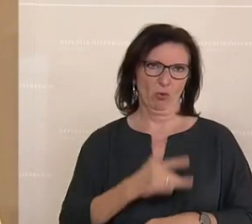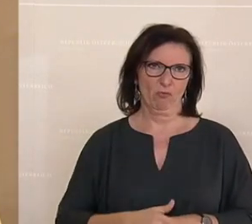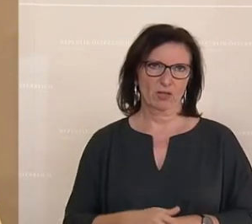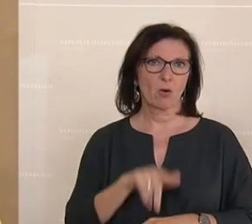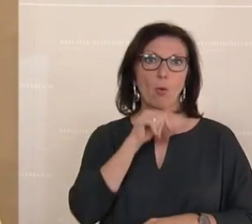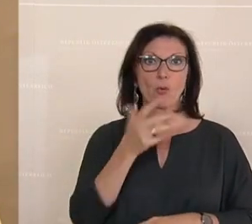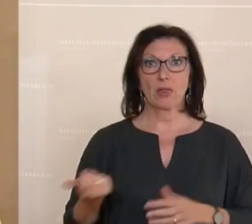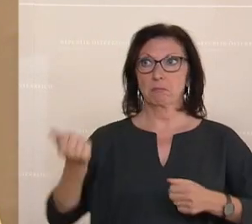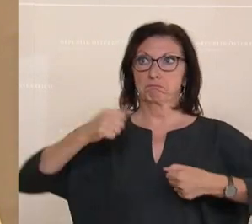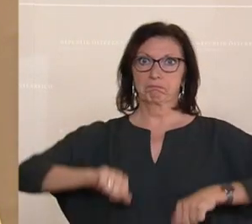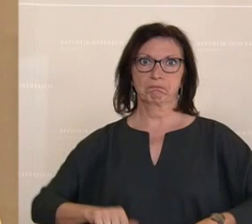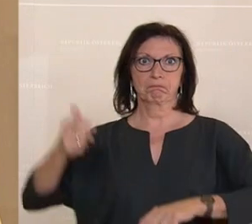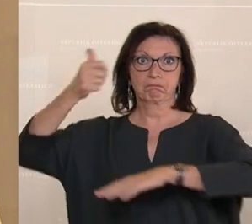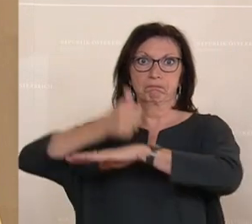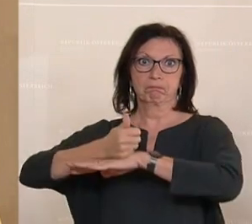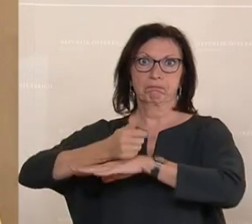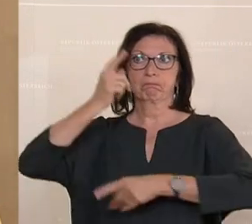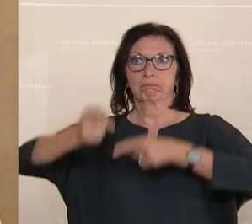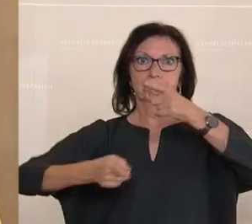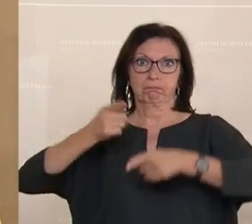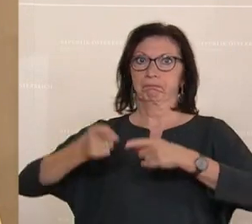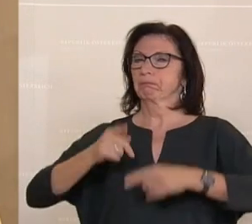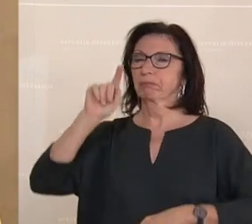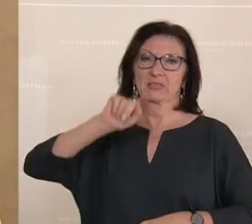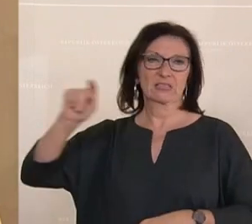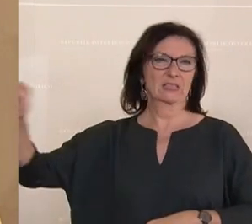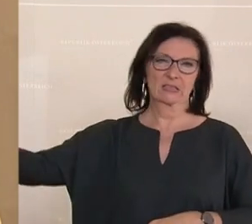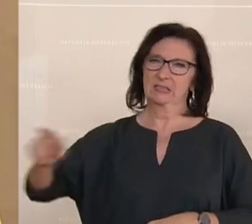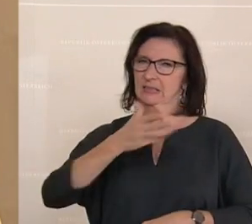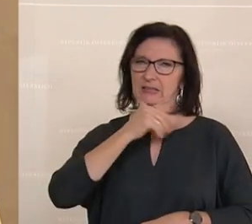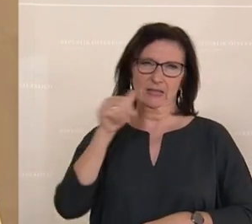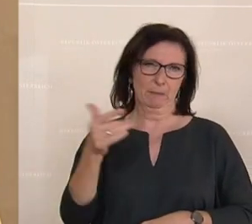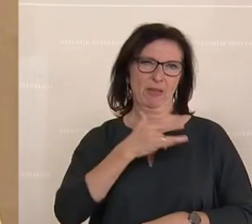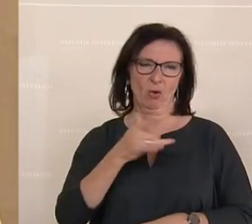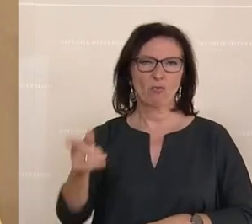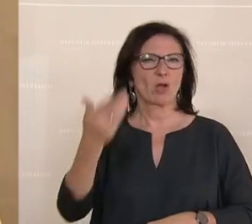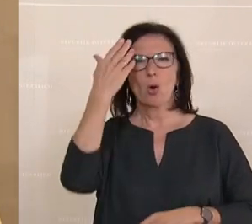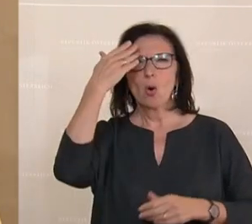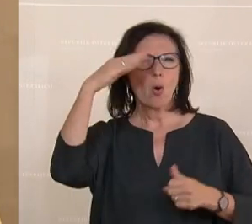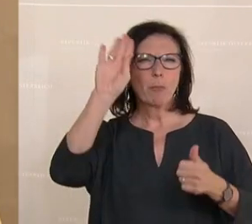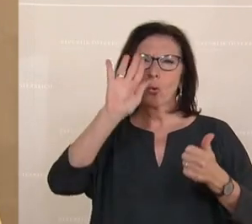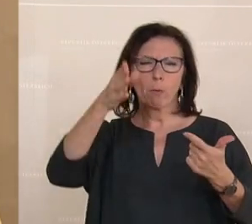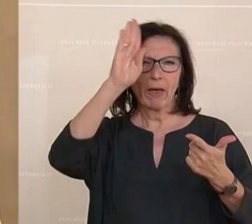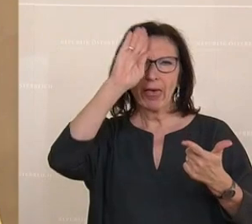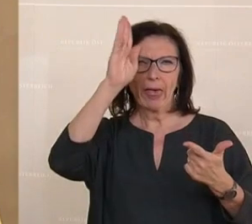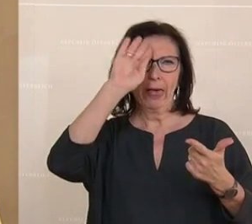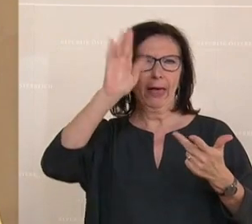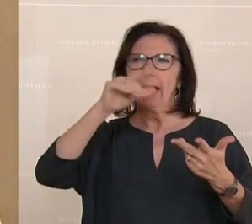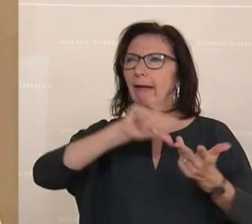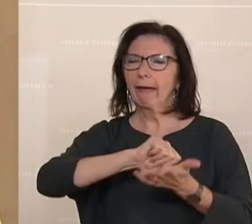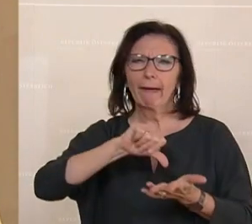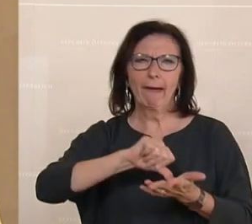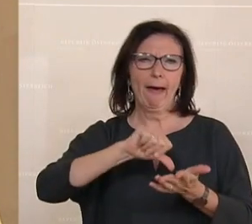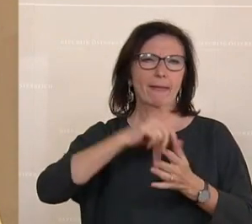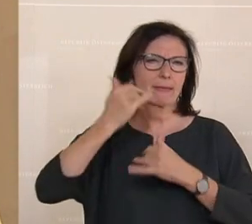Herrscher und Despoten und ihre Entourage. Das wissen wir aus Iran, Venezuela, Kuba, Irak, wo zum Teil jahrzehntelange